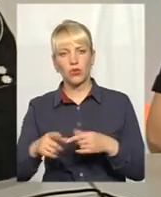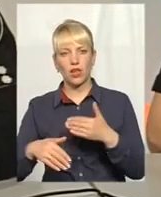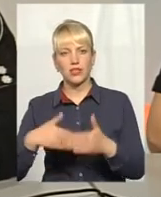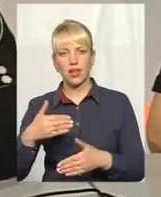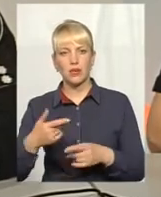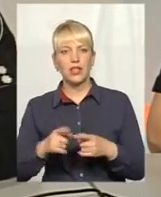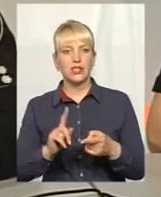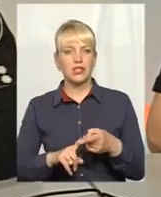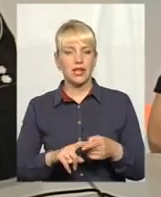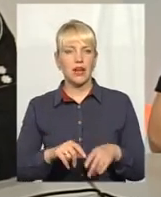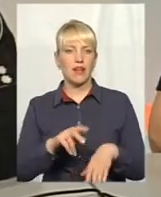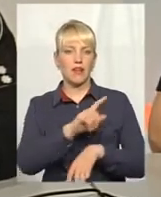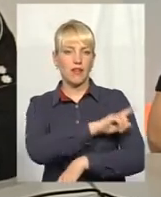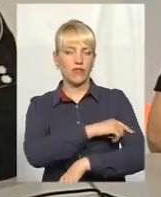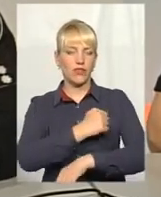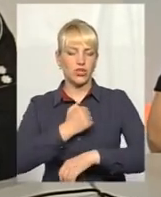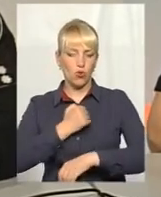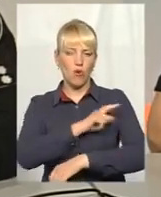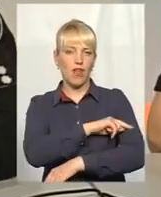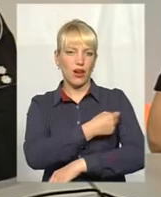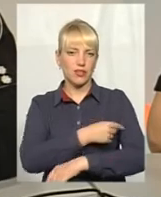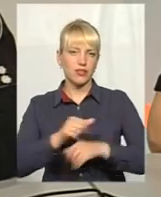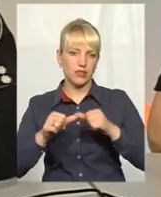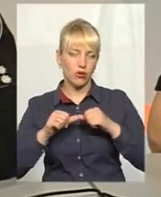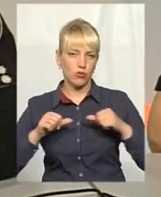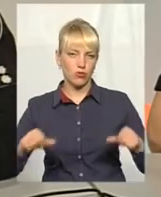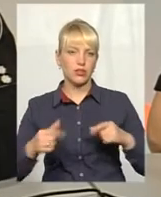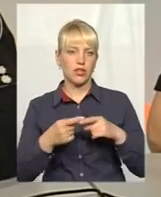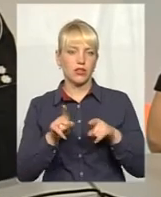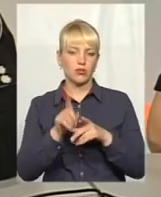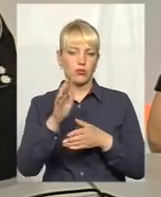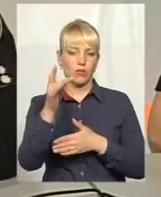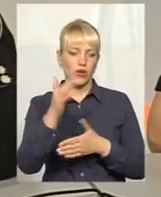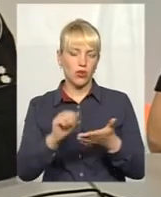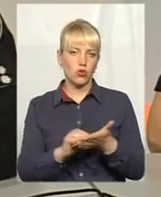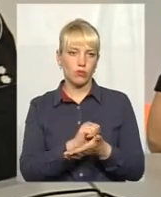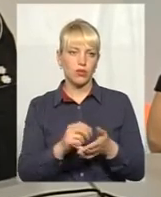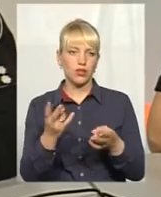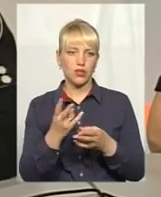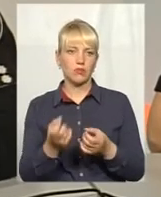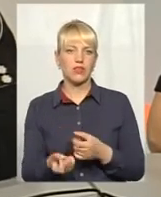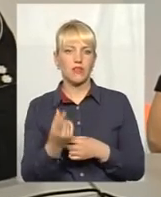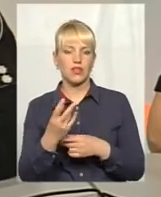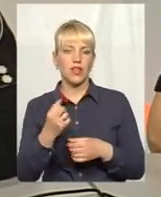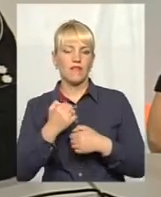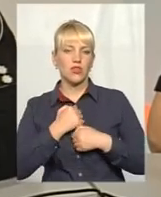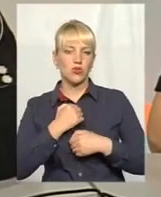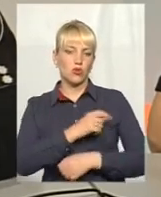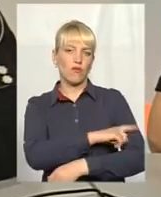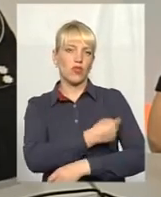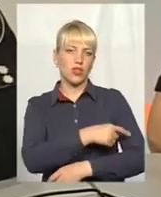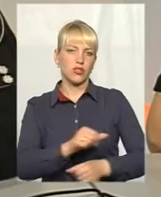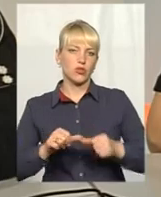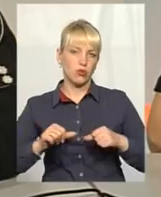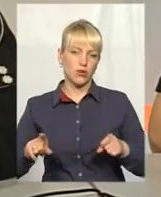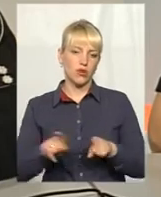проходження військово-лікарської комісії. І також все буде перелік документів, з якими необхідно з'явитися на військово-лікарську комісію, він також